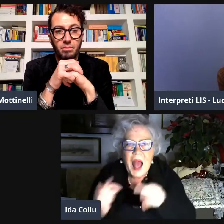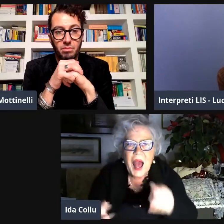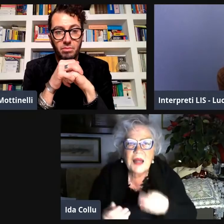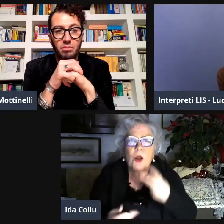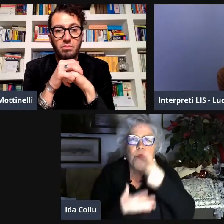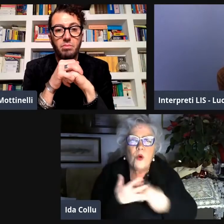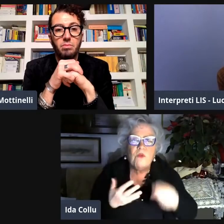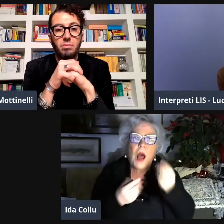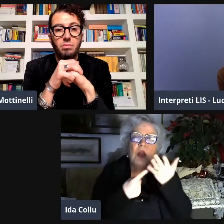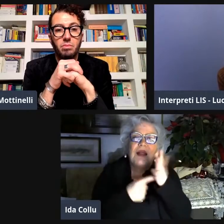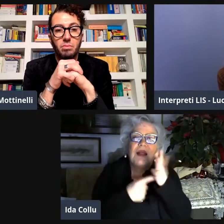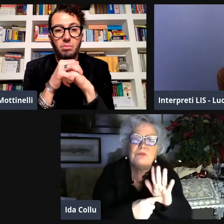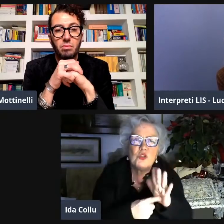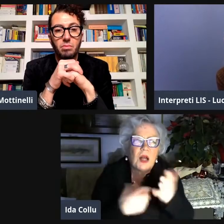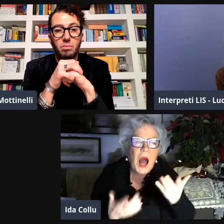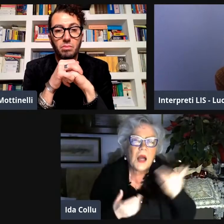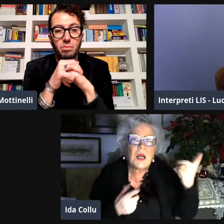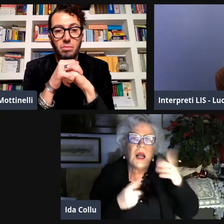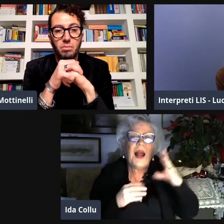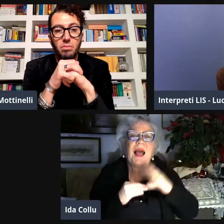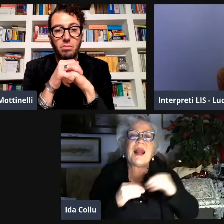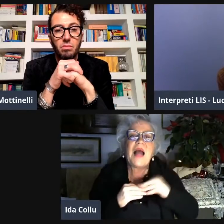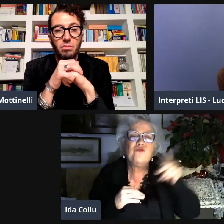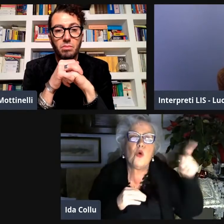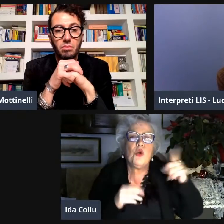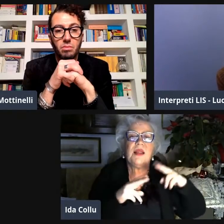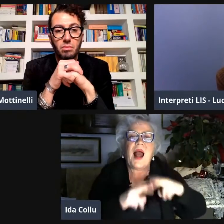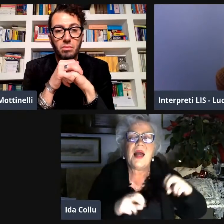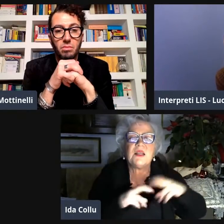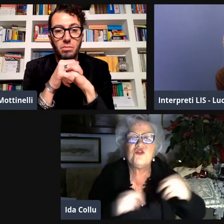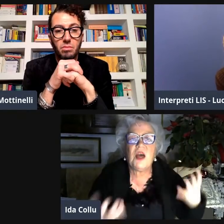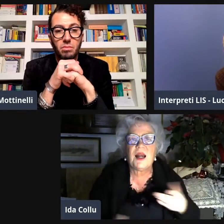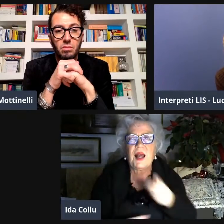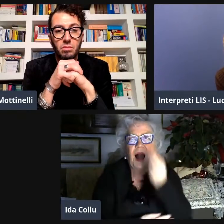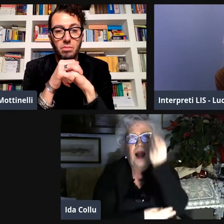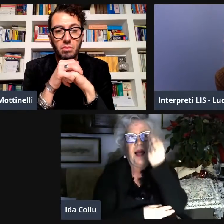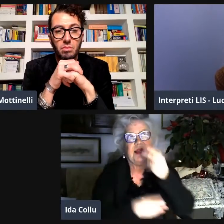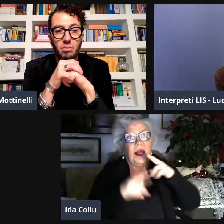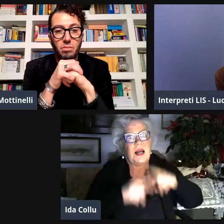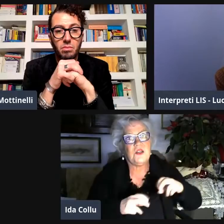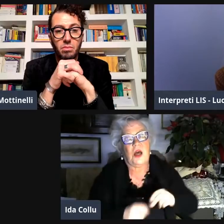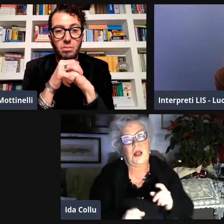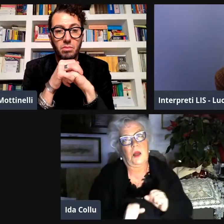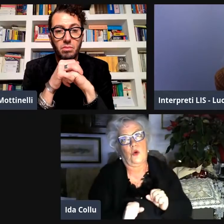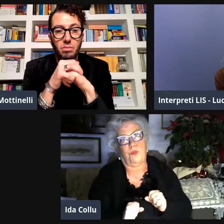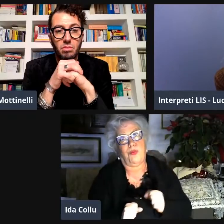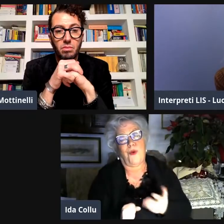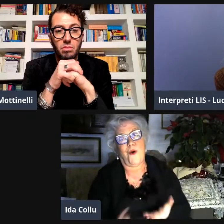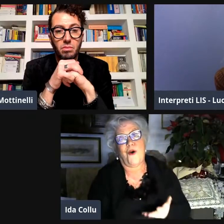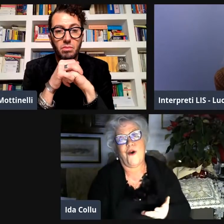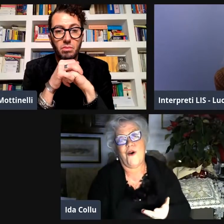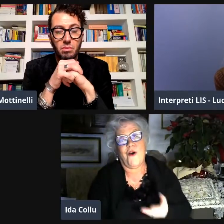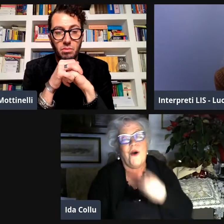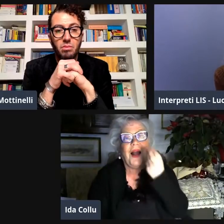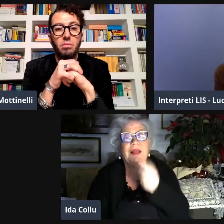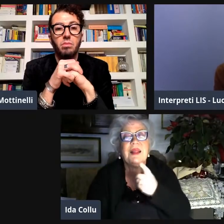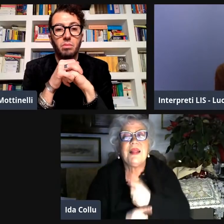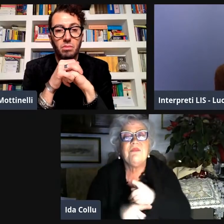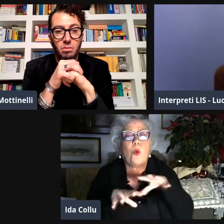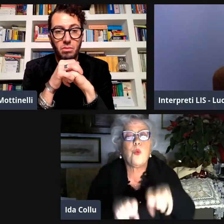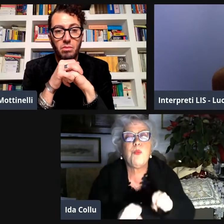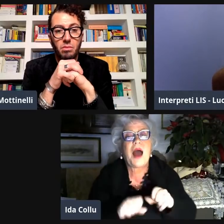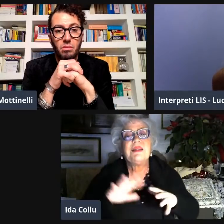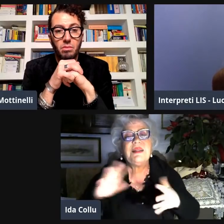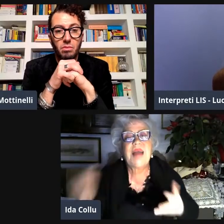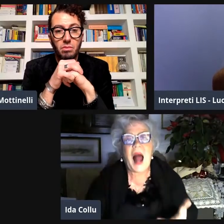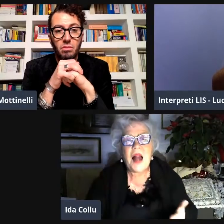questo all'interno del consiglio e ho provato a dimostrare a spiegare che i ricercatori avevano ragione e che non